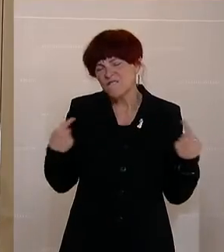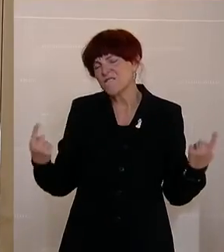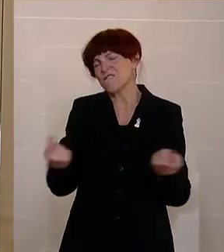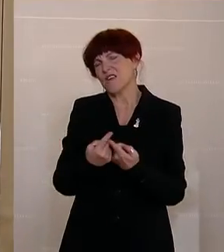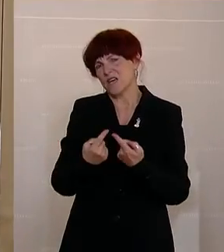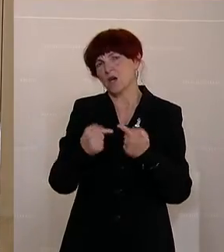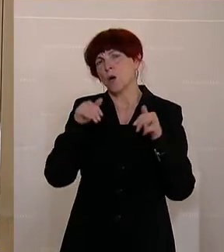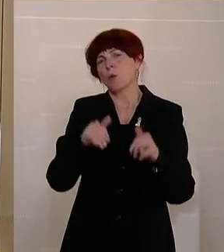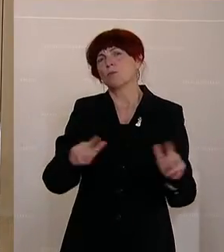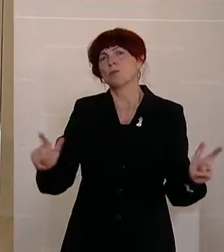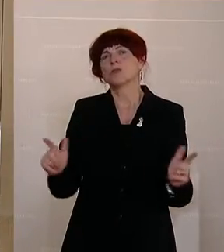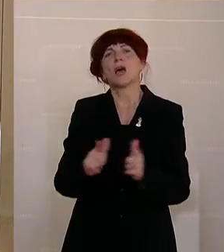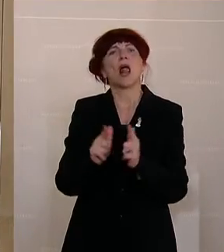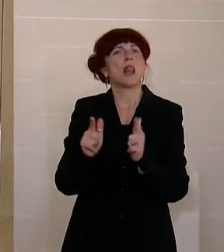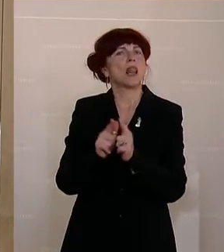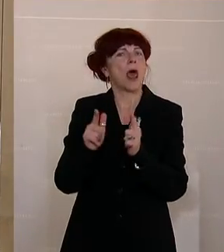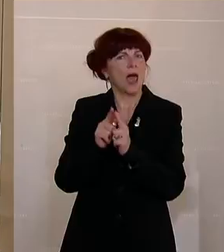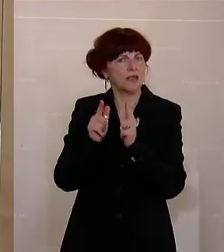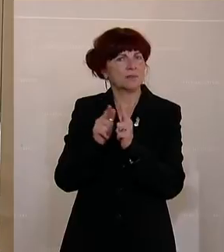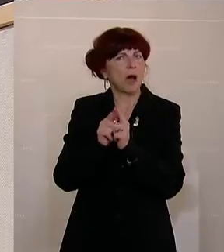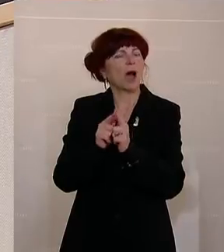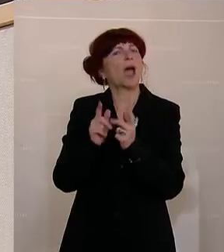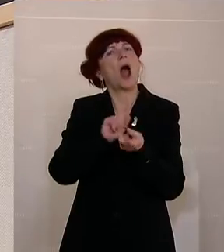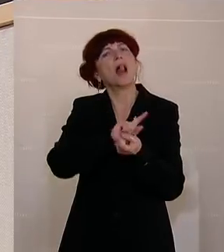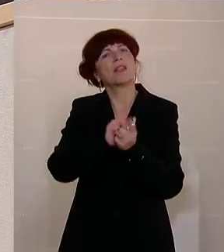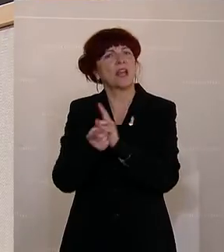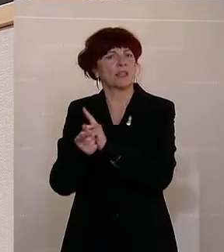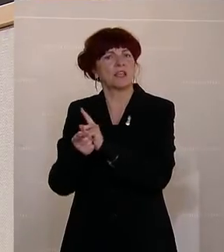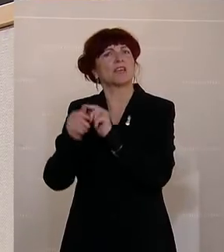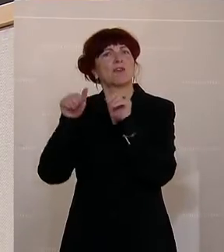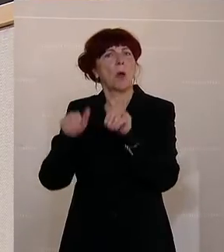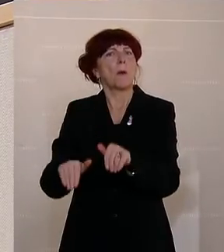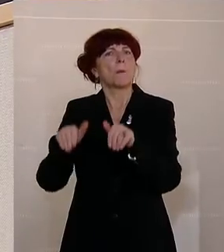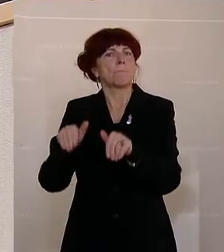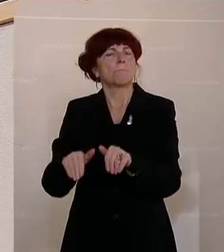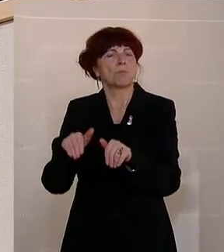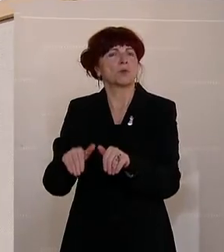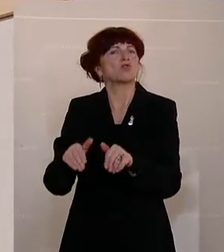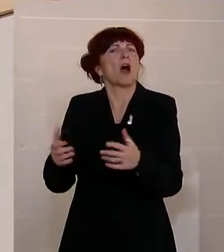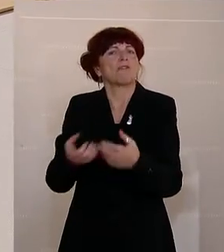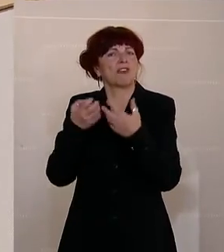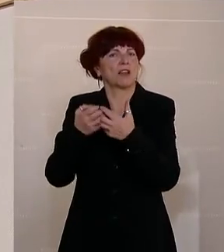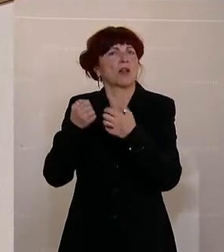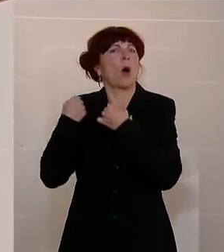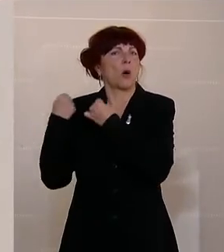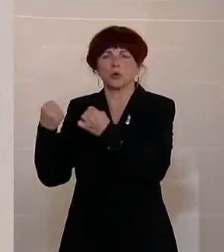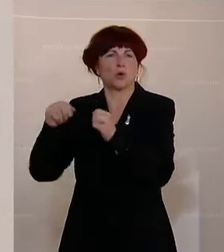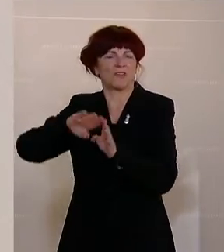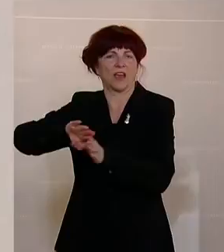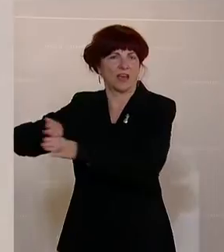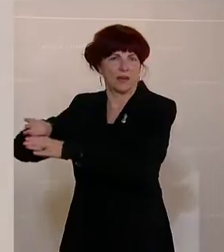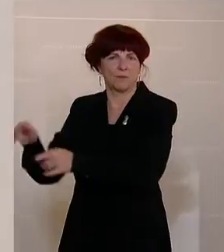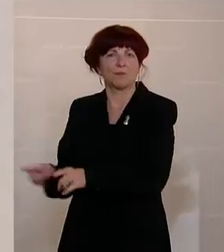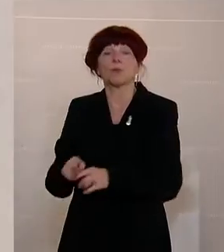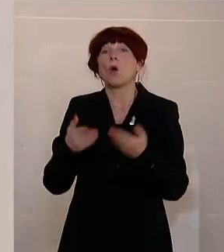wir leistbare Alternativen zum Auto schaffen müssen. Was heißt das? Öffi ausbauen, Öffis billiger machen und den Fuß- und den